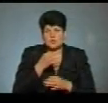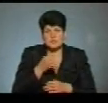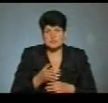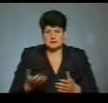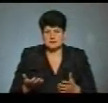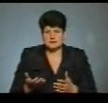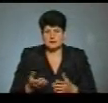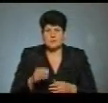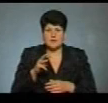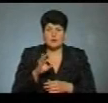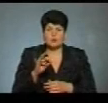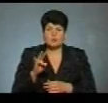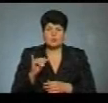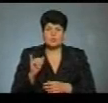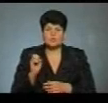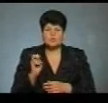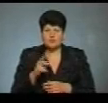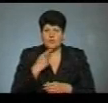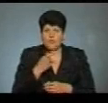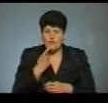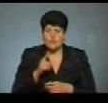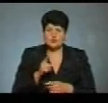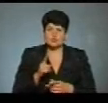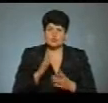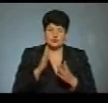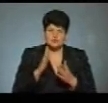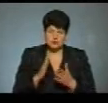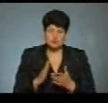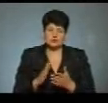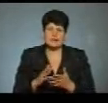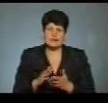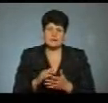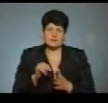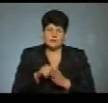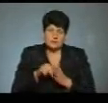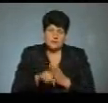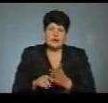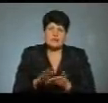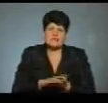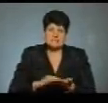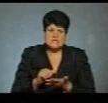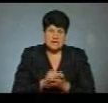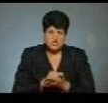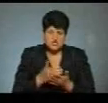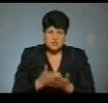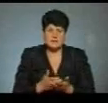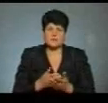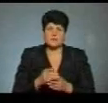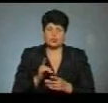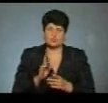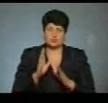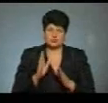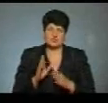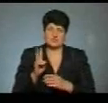Михайло Онищук каже, якщо інспектори кваліфікуватимуть наслідки пожежі як знищення заказників, то особам, які підпалили, інкримінують статтю